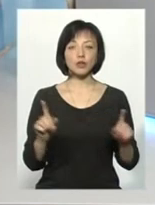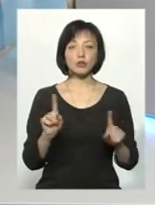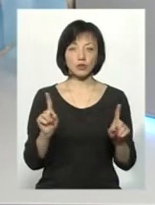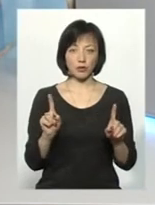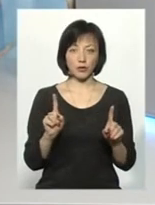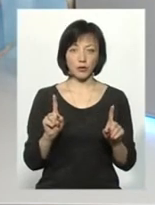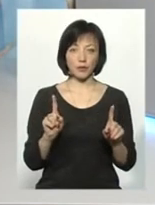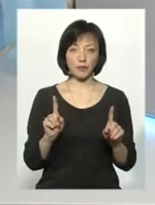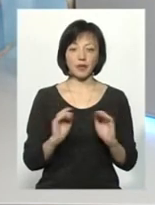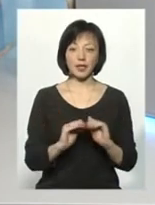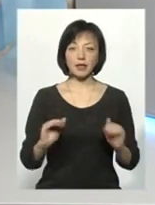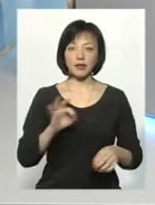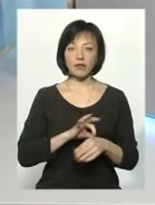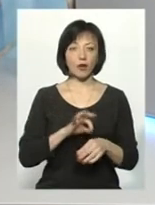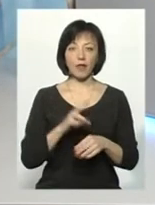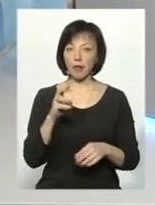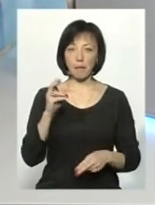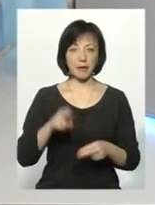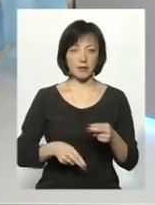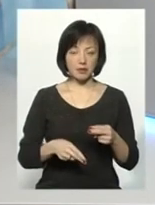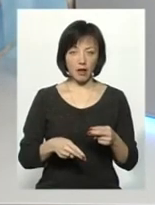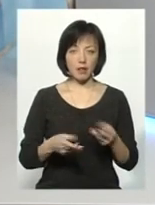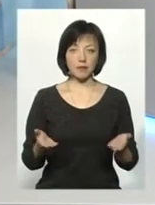діти хворіти не перестали.